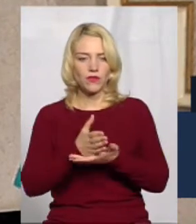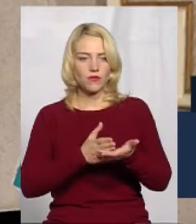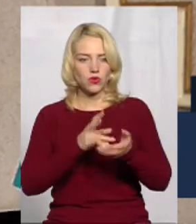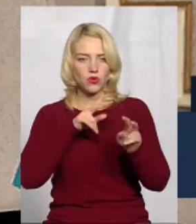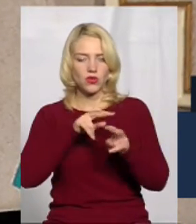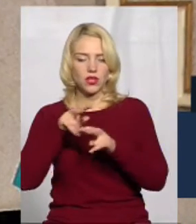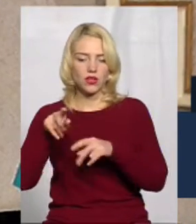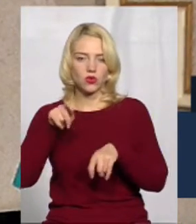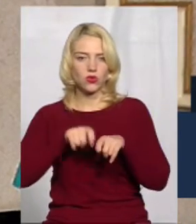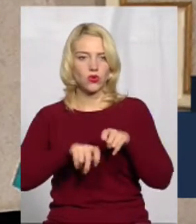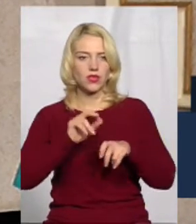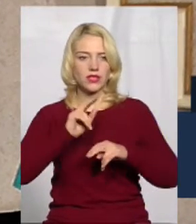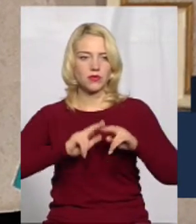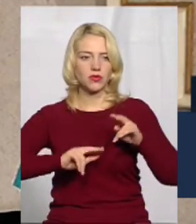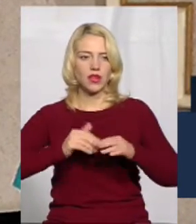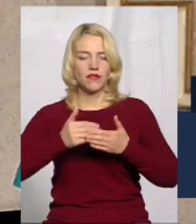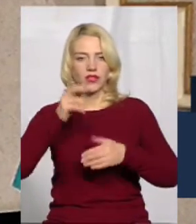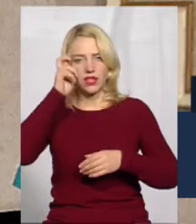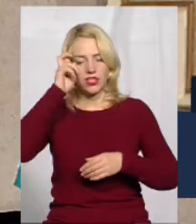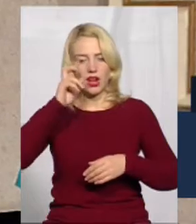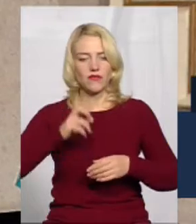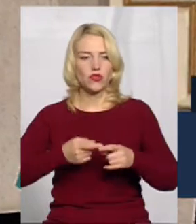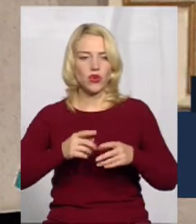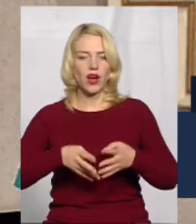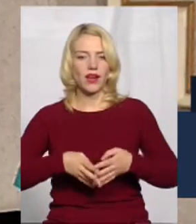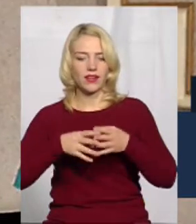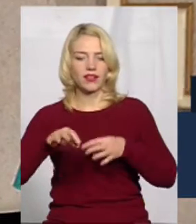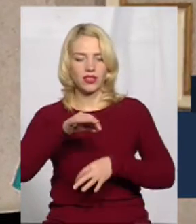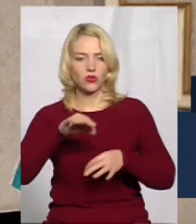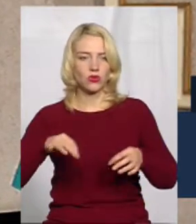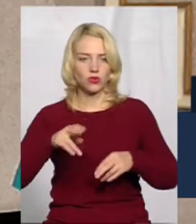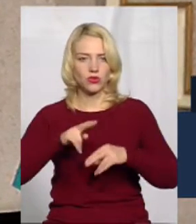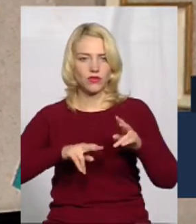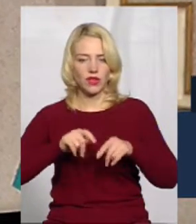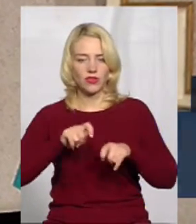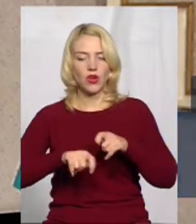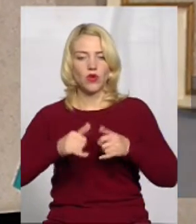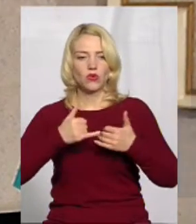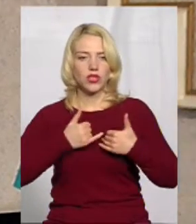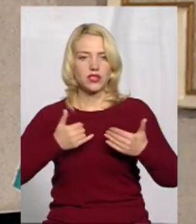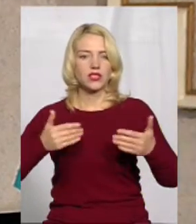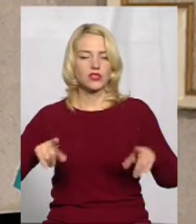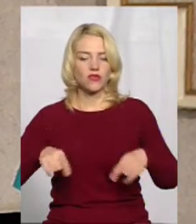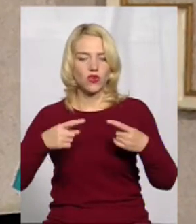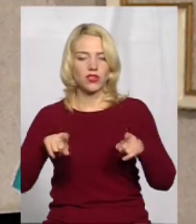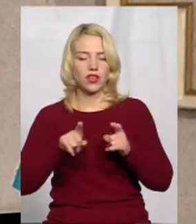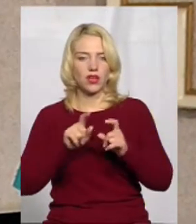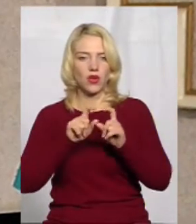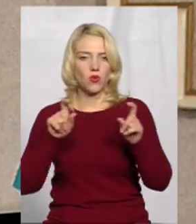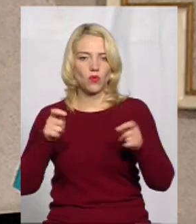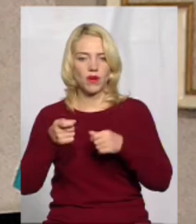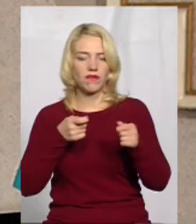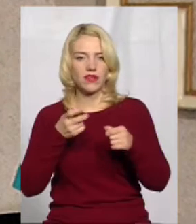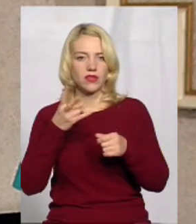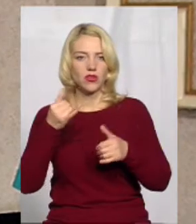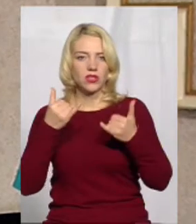і контролю за будівництвом від державної архітектурно-будівельної інспекції. В нас створене таке управління, але на сьогодні